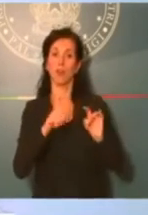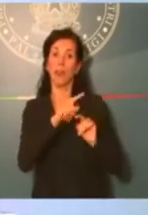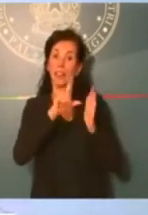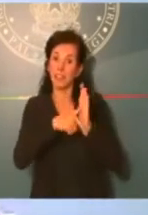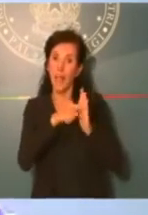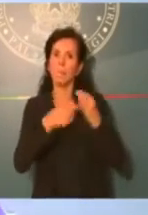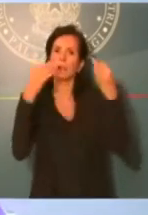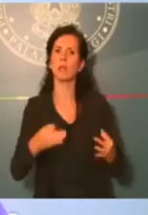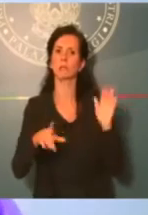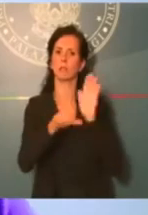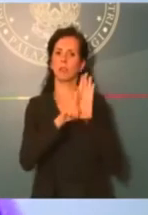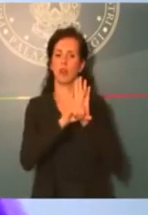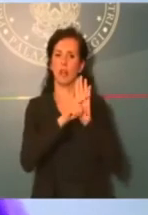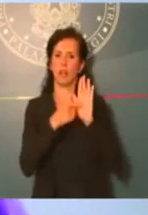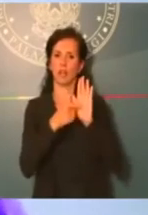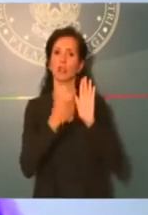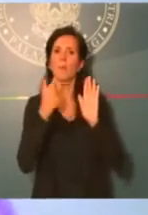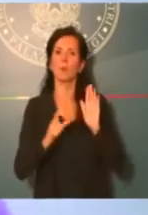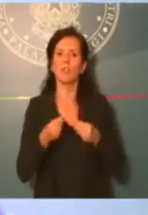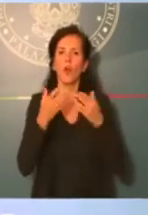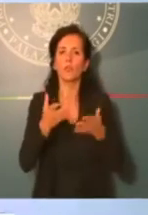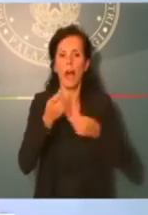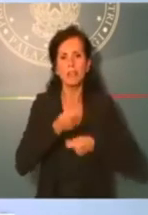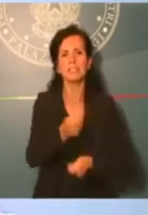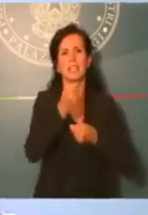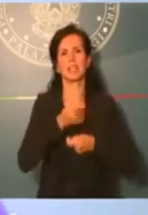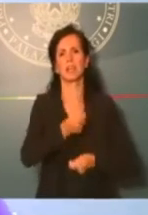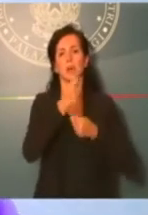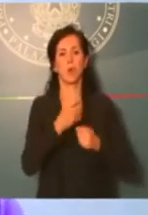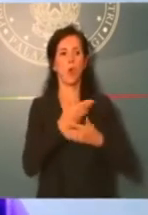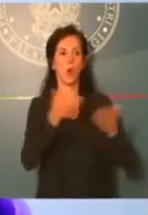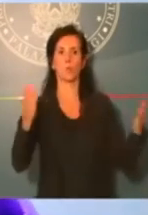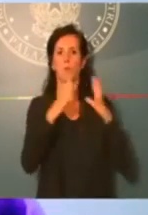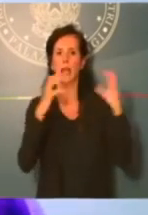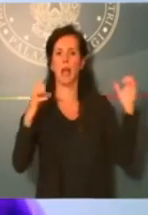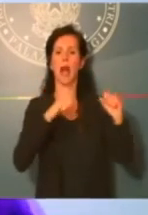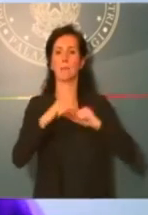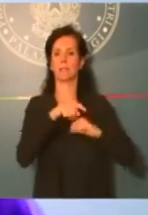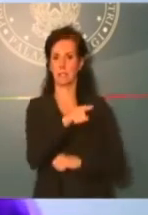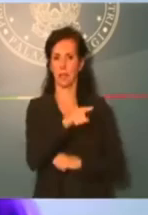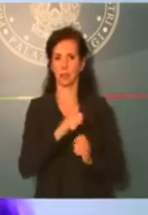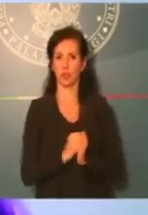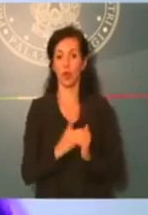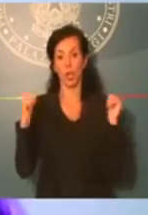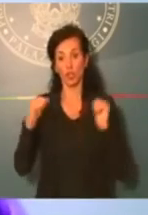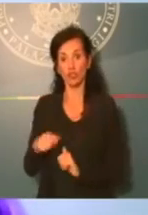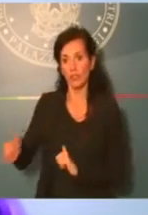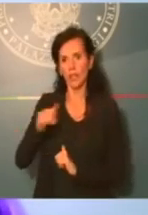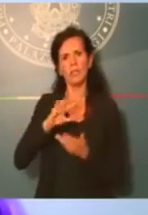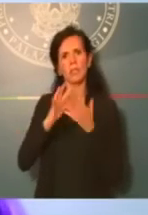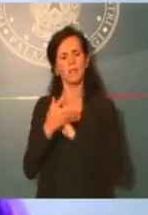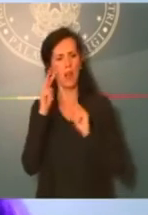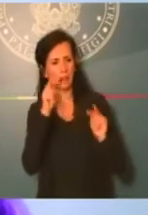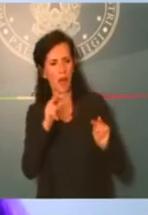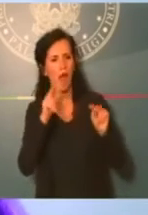perché nell'ottica di dare uno stimolo alla pubblica amministrazione, quindi di far sì che i cittadini controllino in